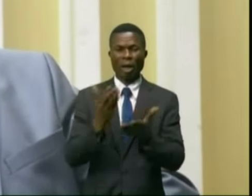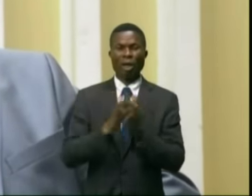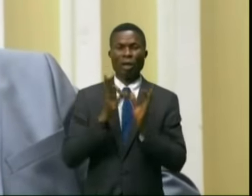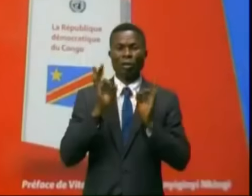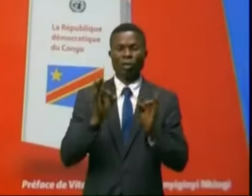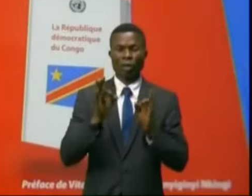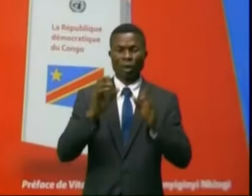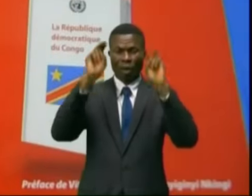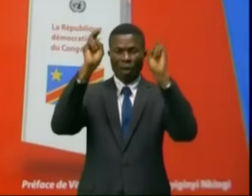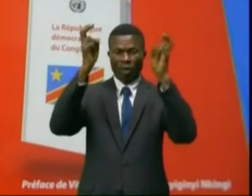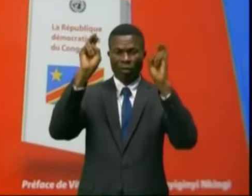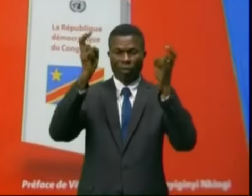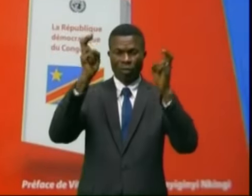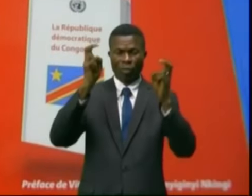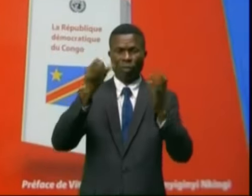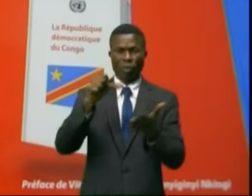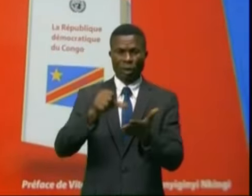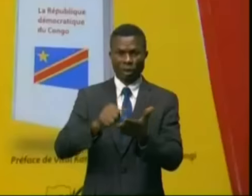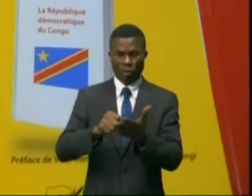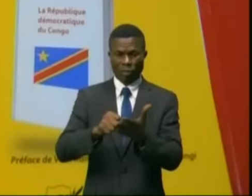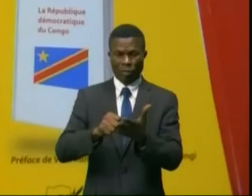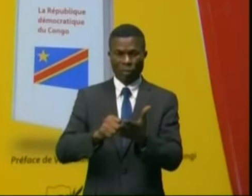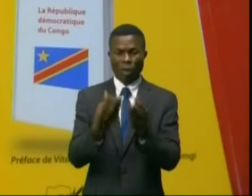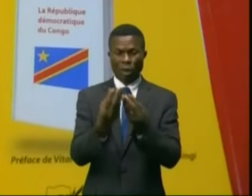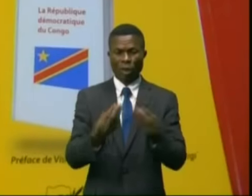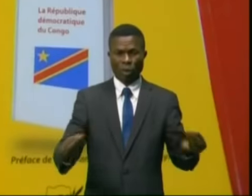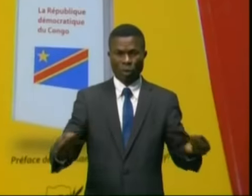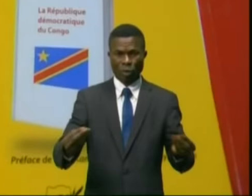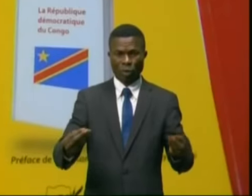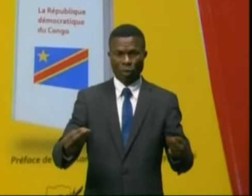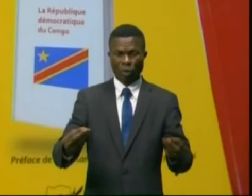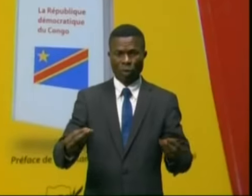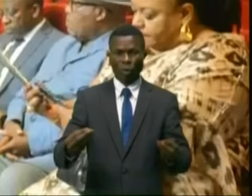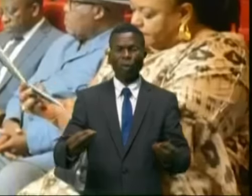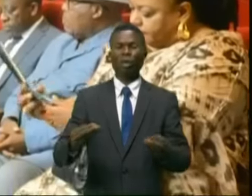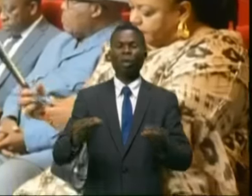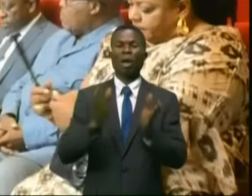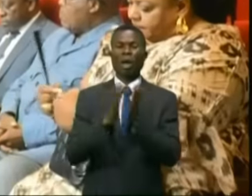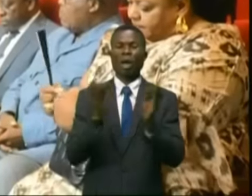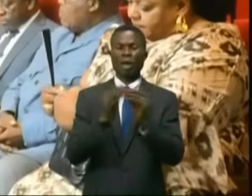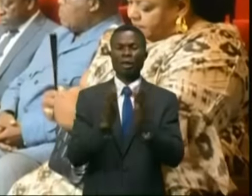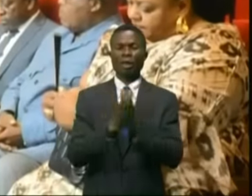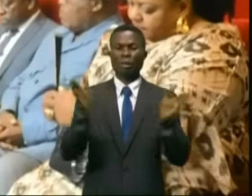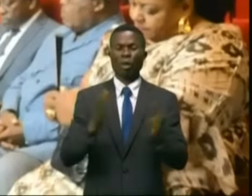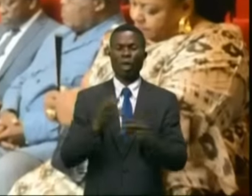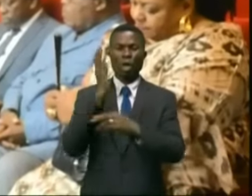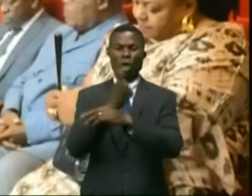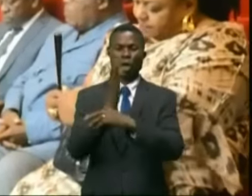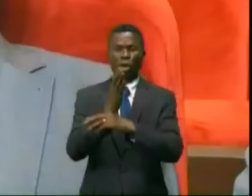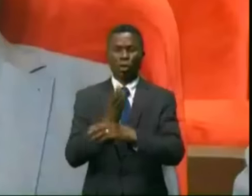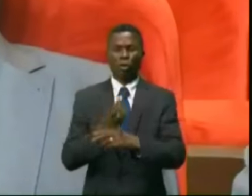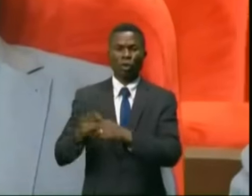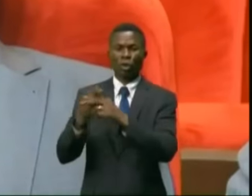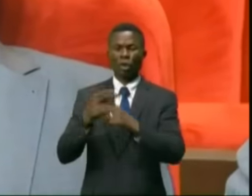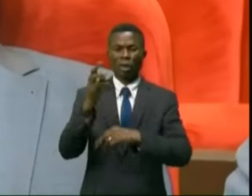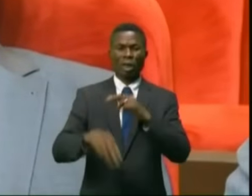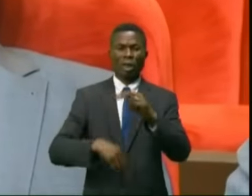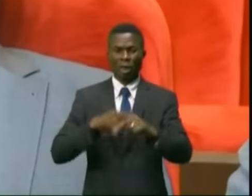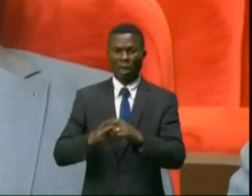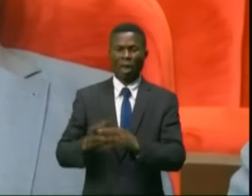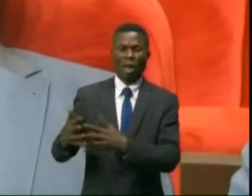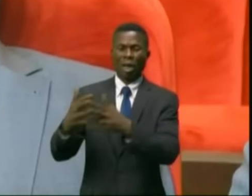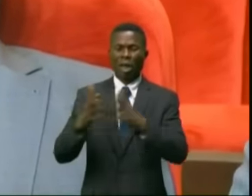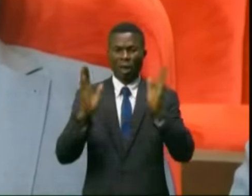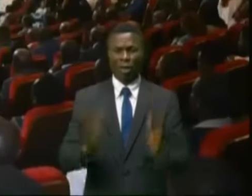intitulé « Recueil à noter des résolutions de l'Assemblée générale et du Conseil de sécurité des Nations Unies sur la RDC